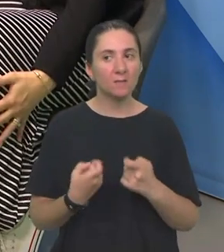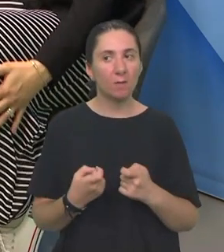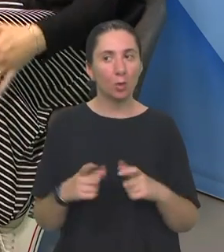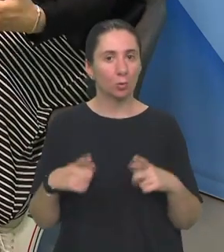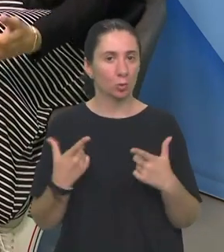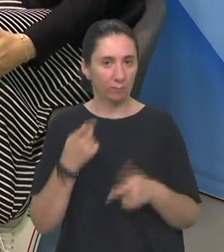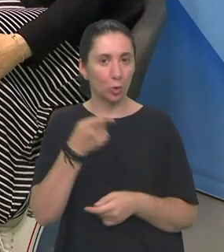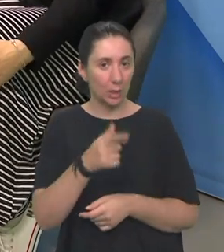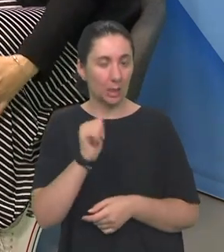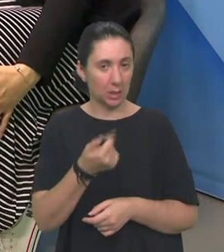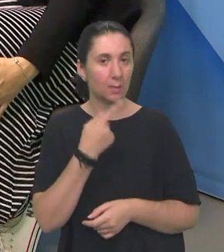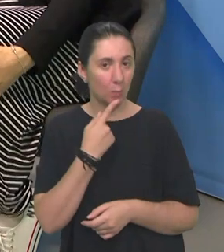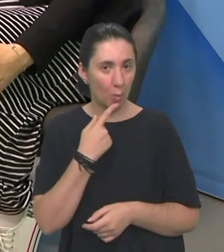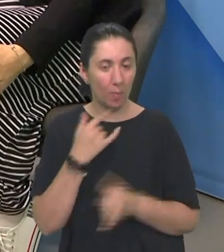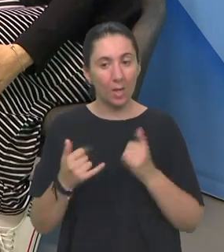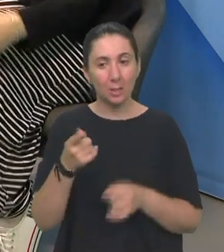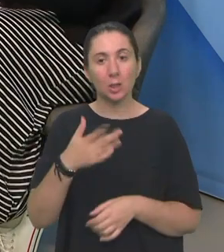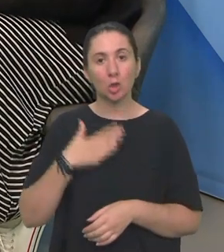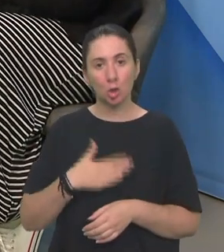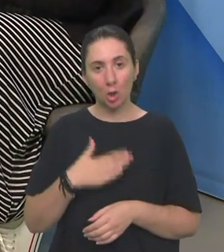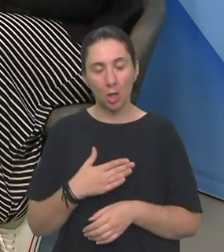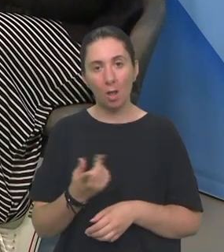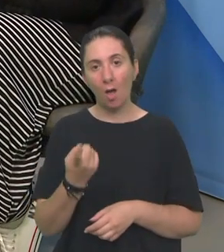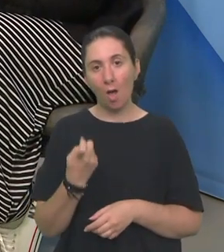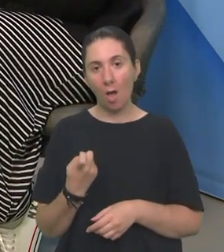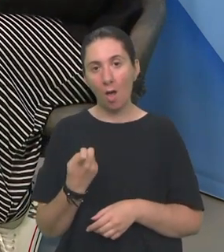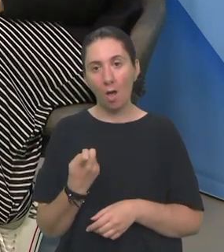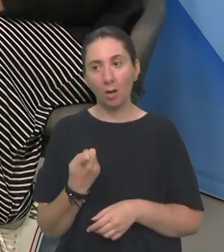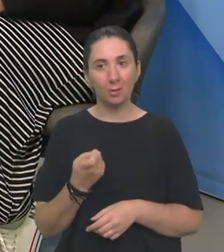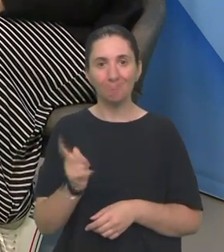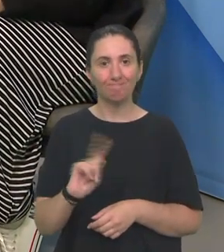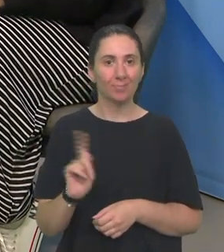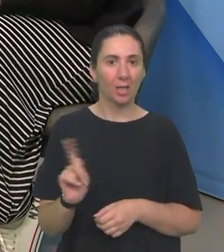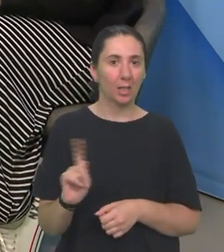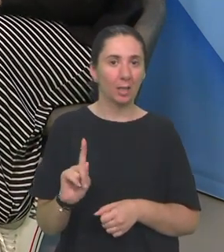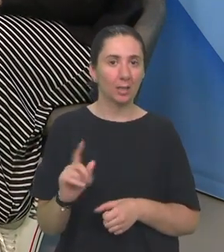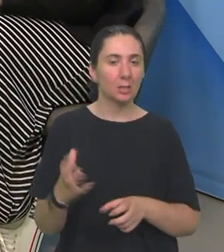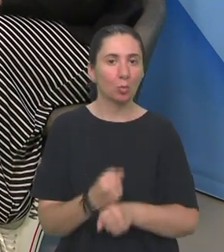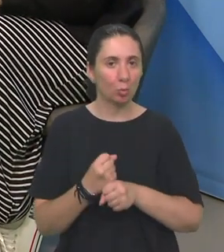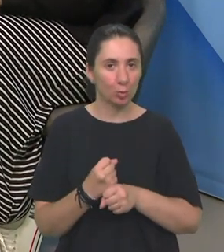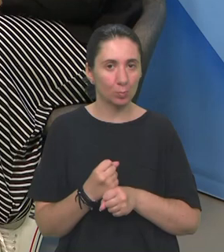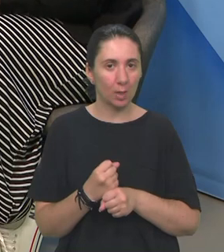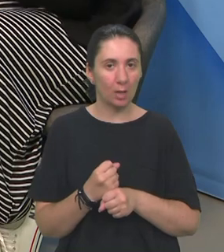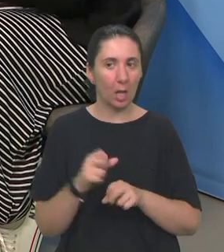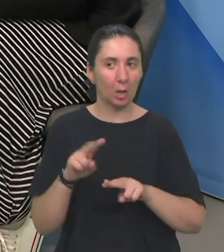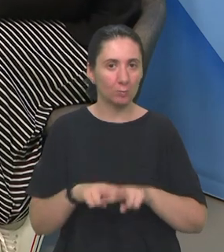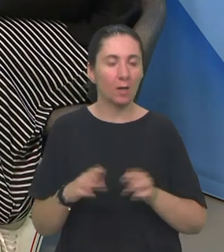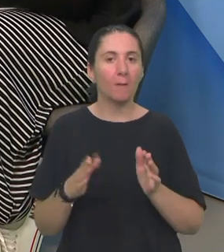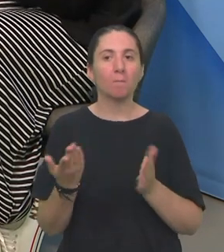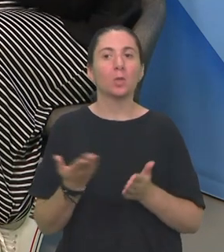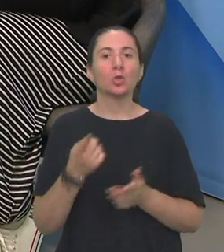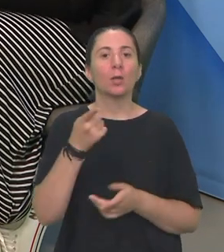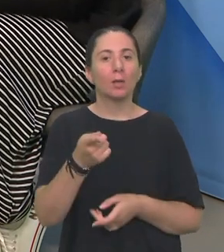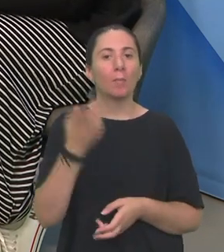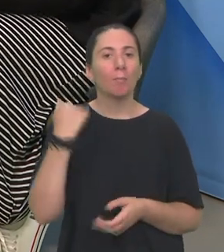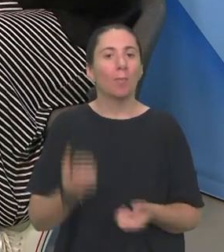životu koje si probala ili koje si željela, ali da ipak nisi uspjela ostvariti? Zapravo